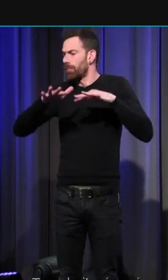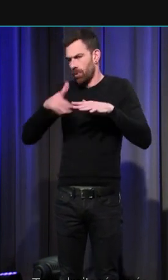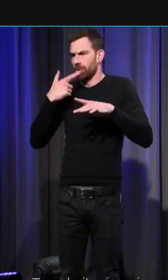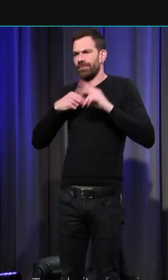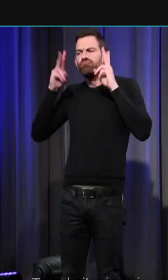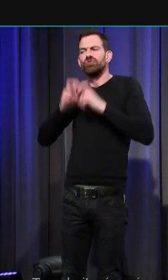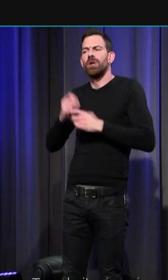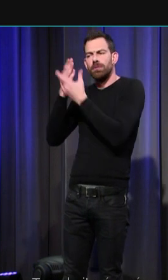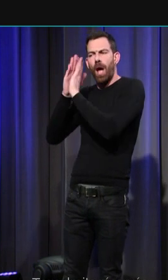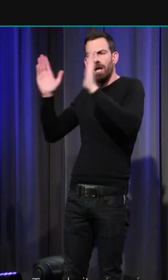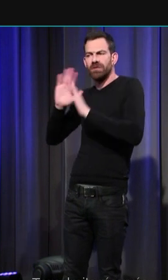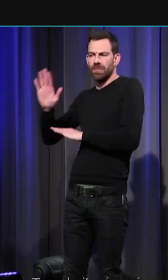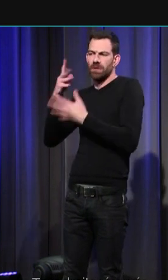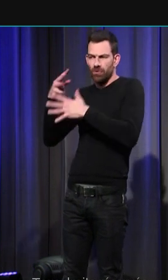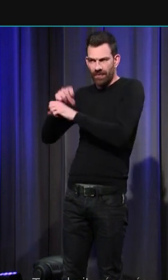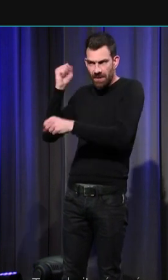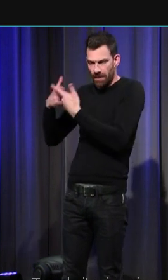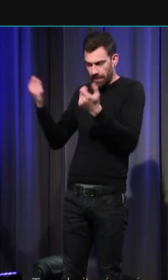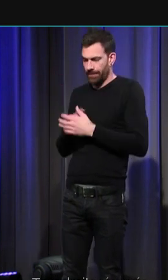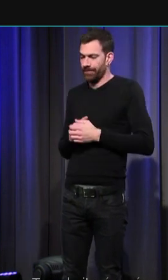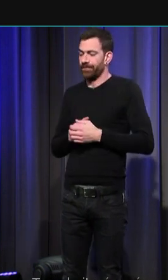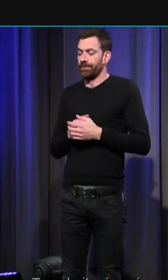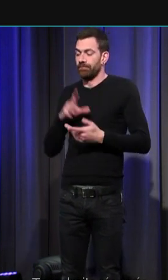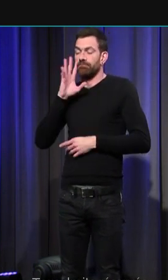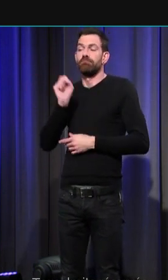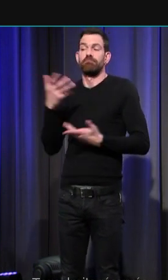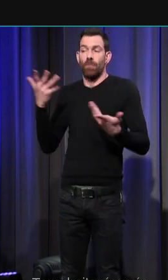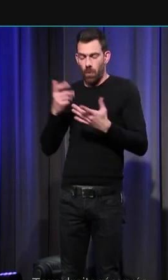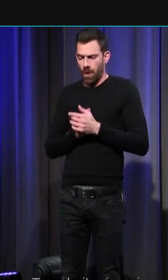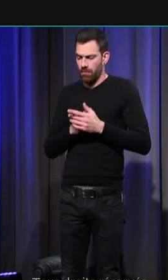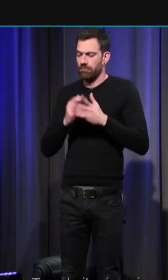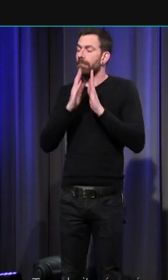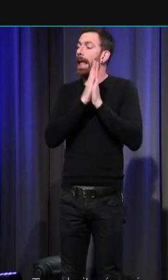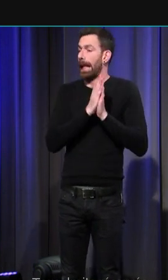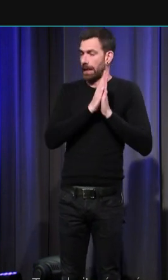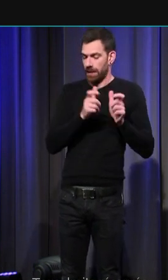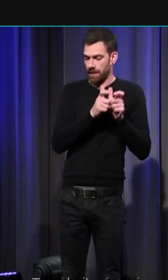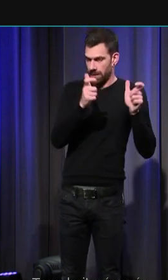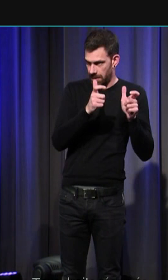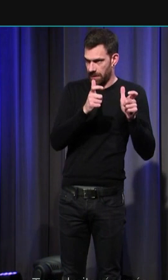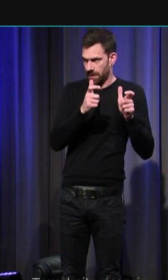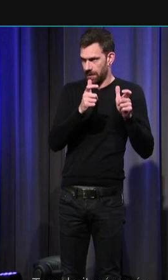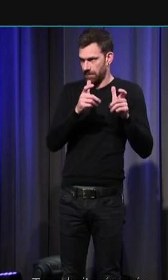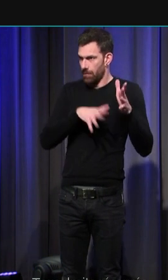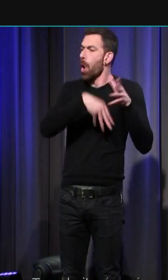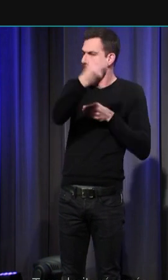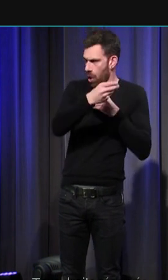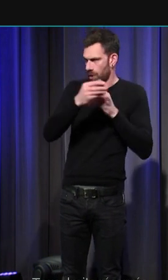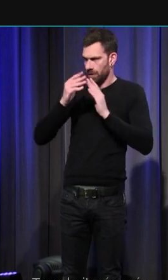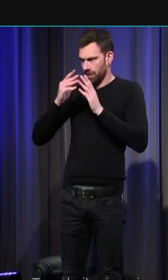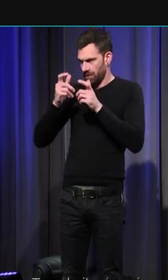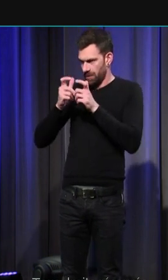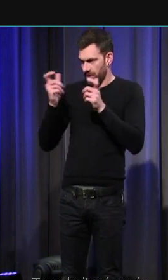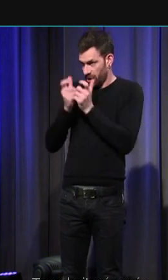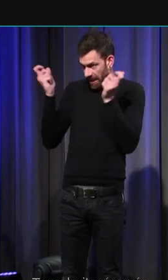'apercevoir que entre l'église à l'extérieur du château que je vous ai montré précédemment et cette église qui est à l'intérieur du